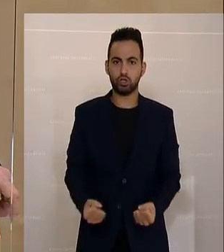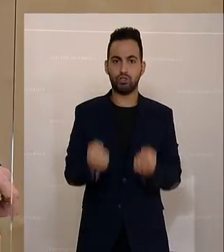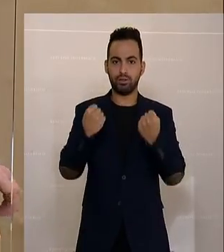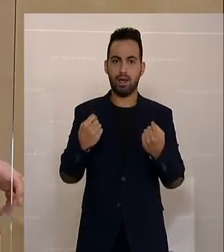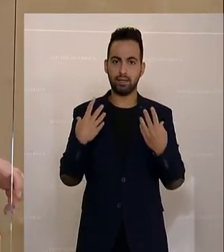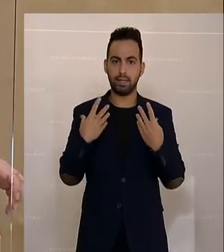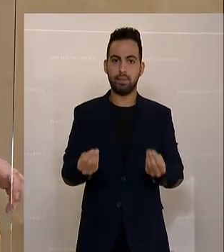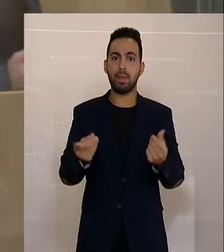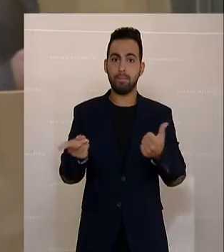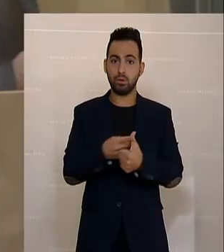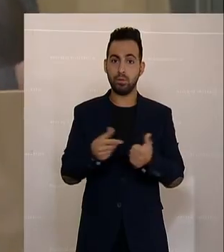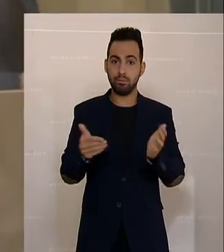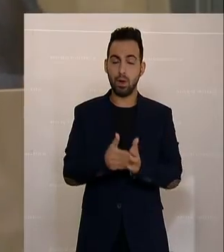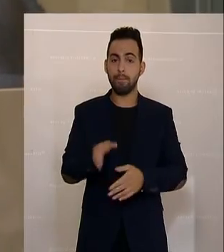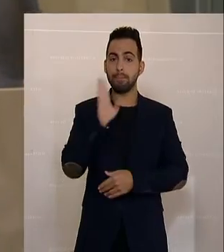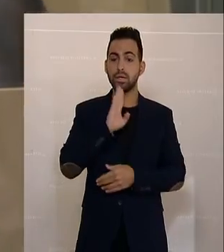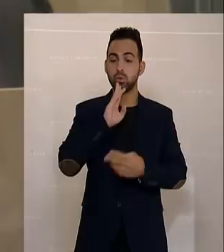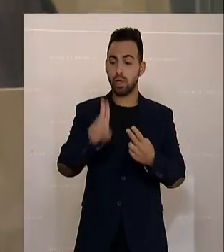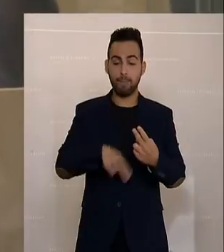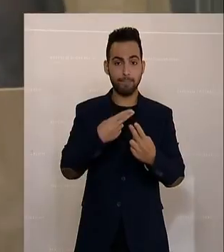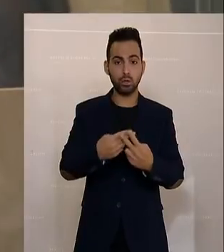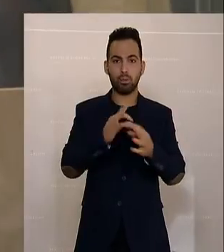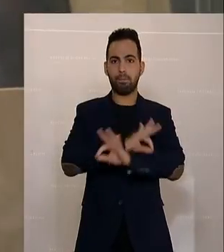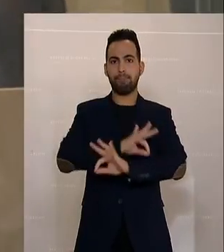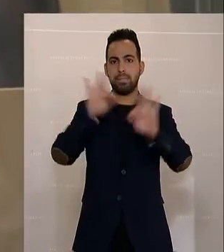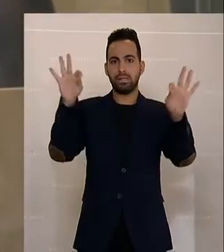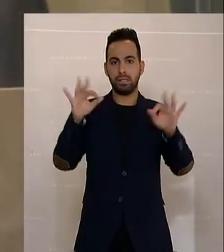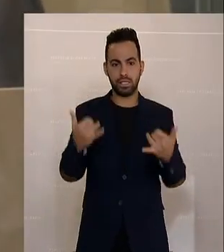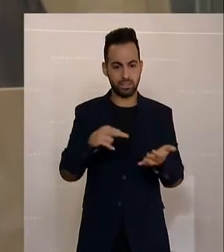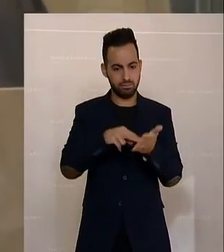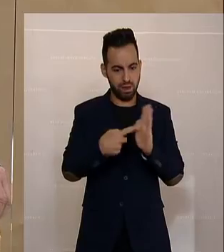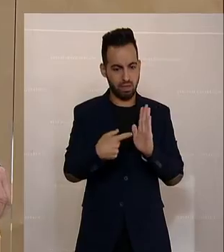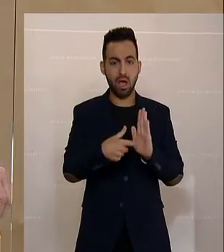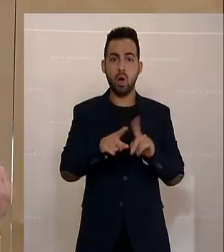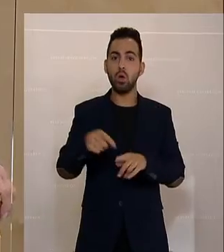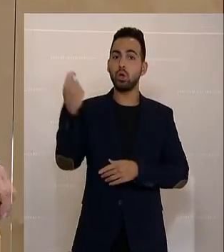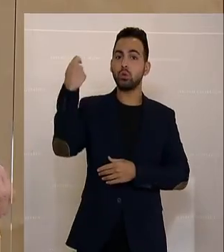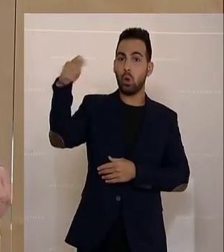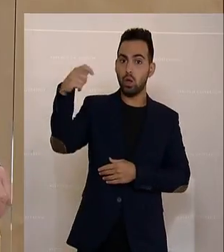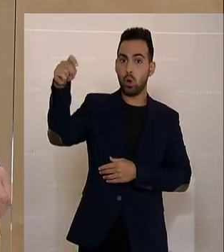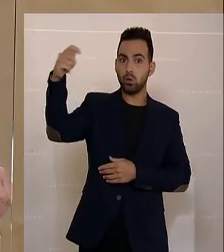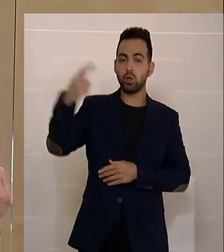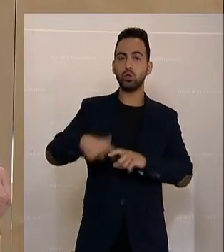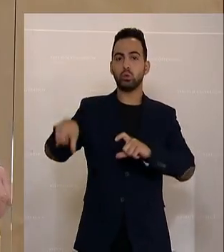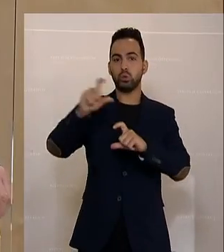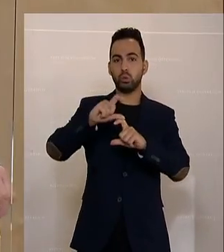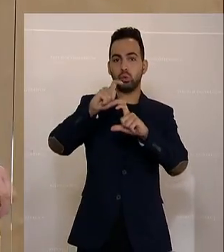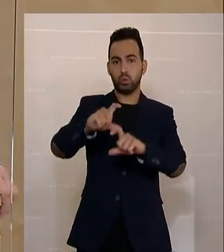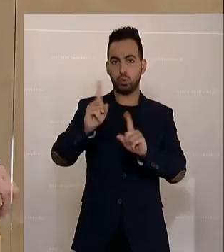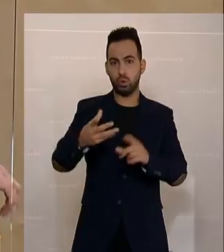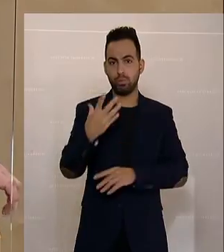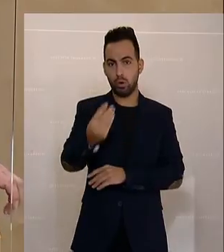einerseits eine bessere Pensionsanpassung als die, vorgesehen ist. Und andererseits auch Teuerungszuschüsse, vor allem für Bezieherinnen und